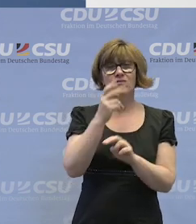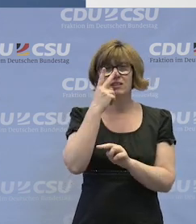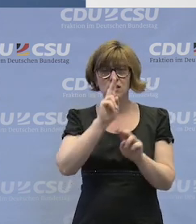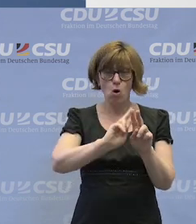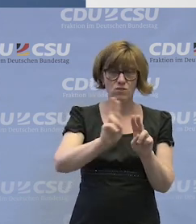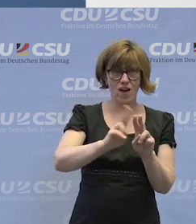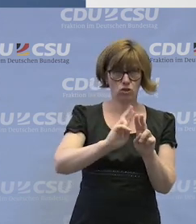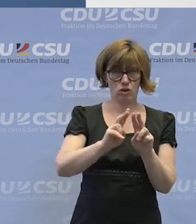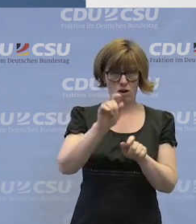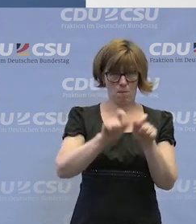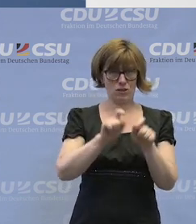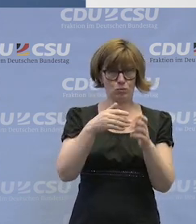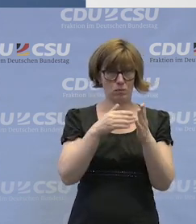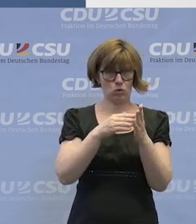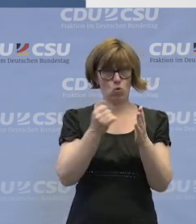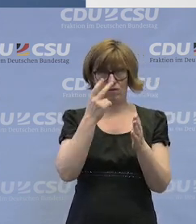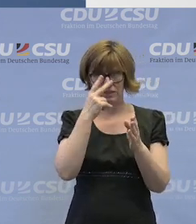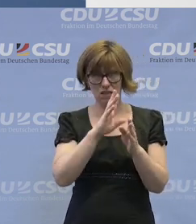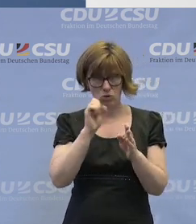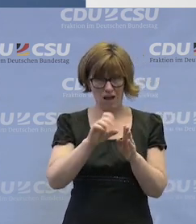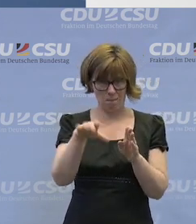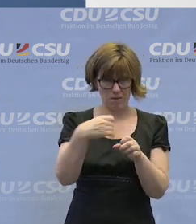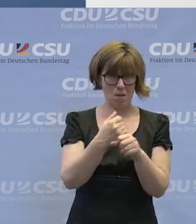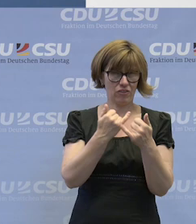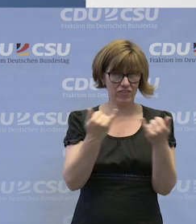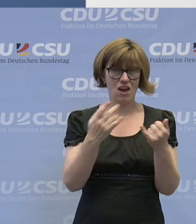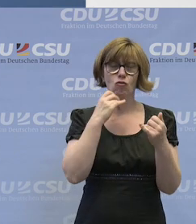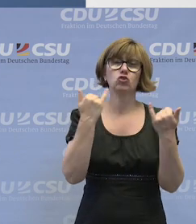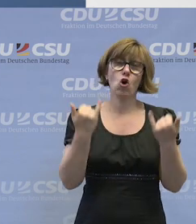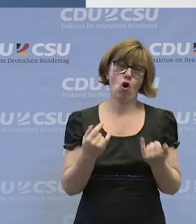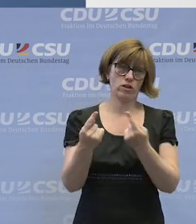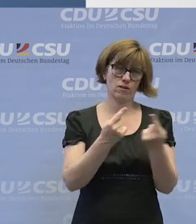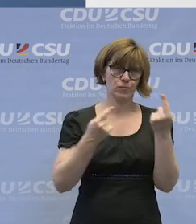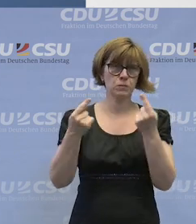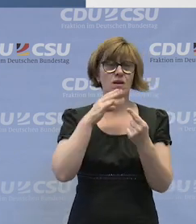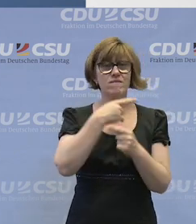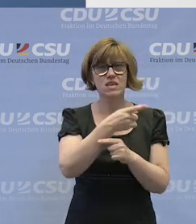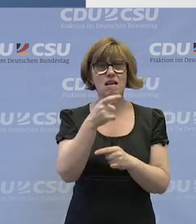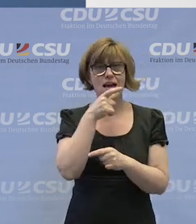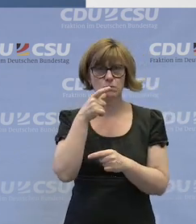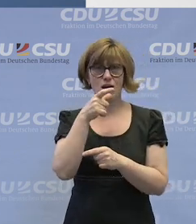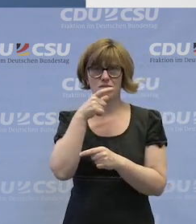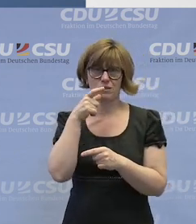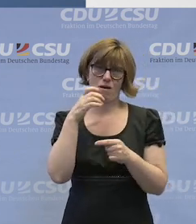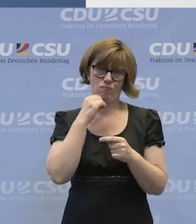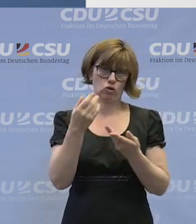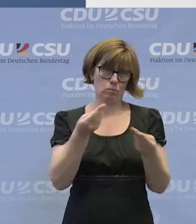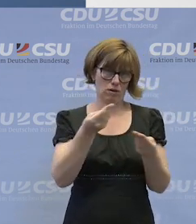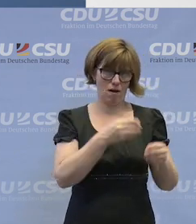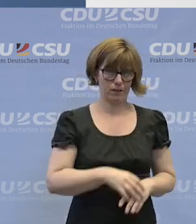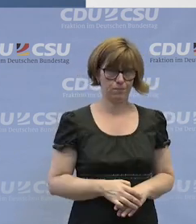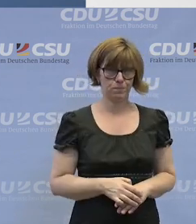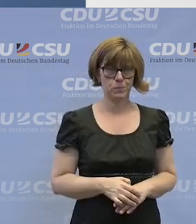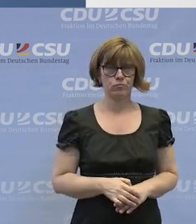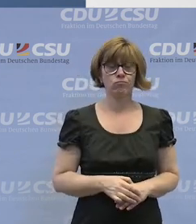Werkstätten für behinderte Menschen dabei leisten können, werden wir heute mit vielen Experten beraten. Ein